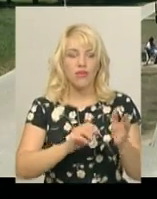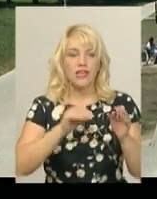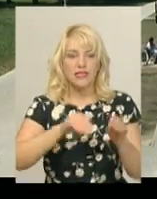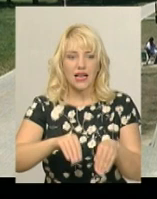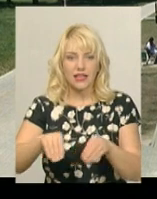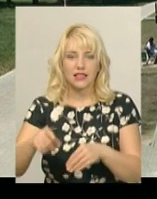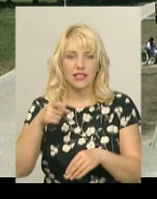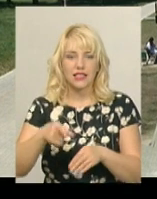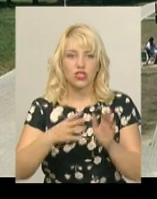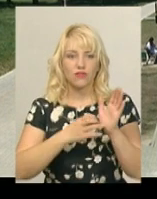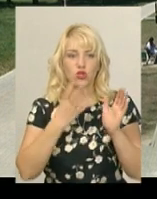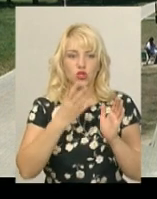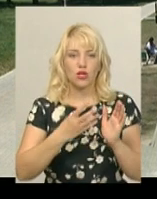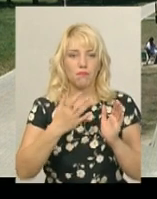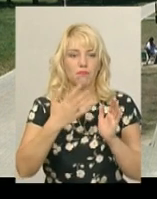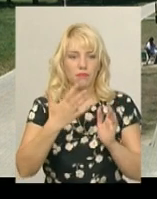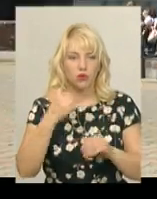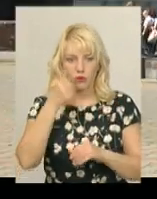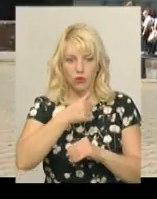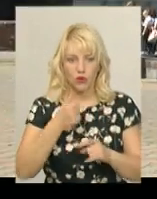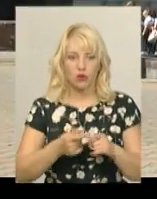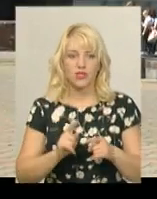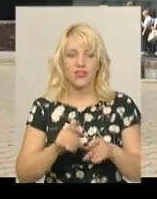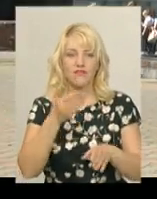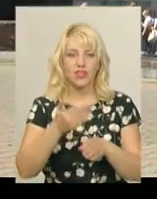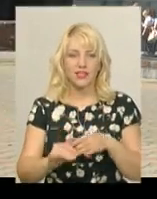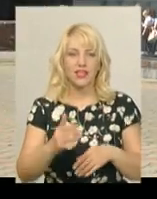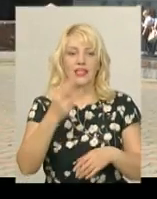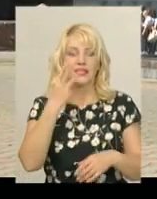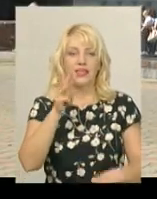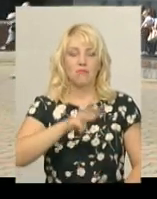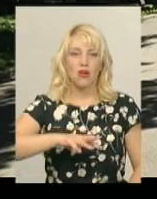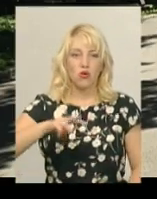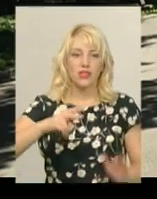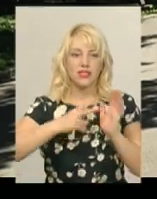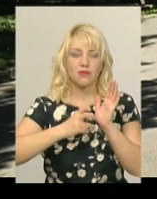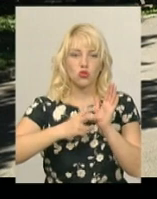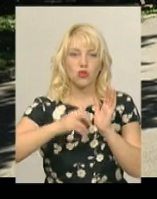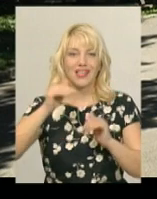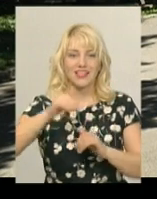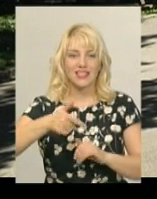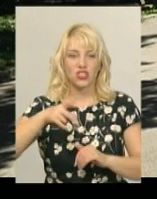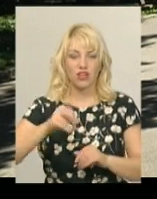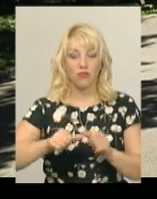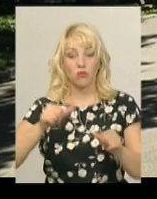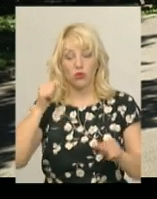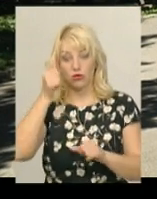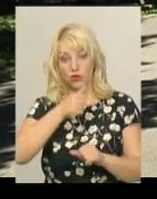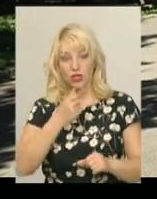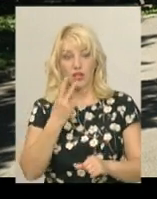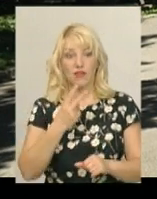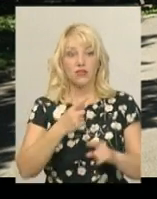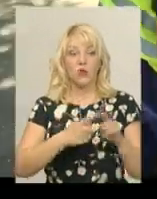займає 55 гектарів разом із островом, виділили 3 мільйони 700 тисяч гривень. Минулоріч – 2,5 мільйони.